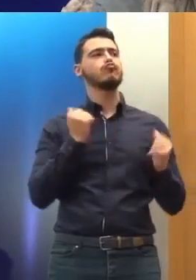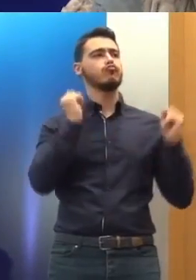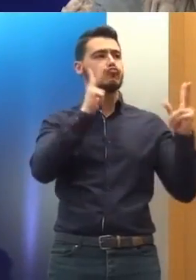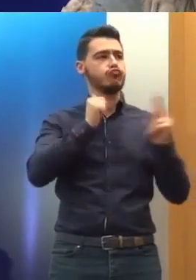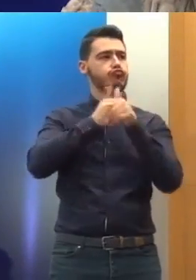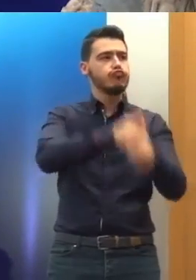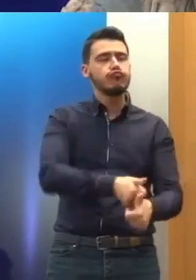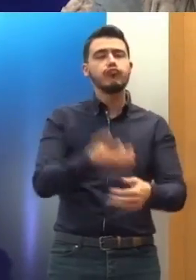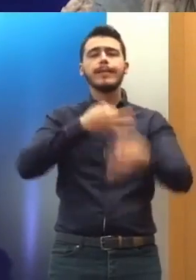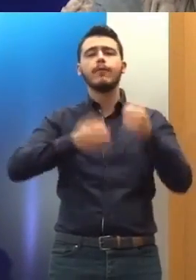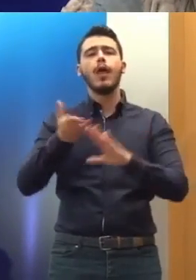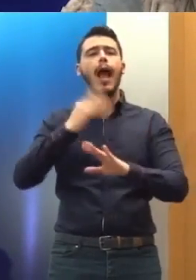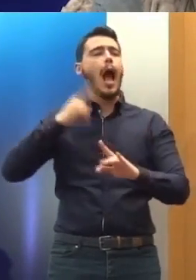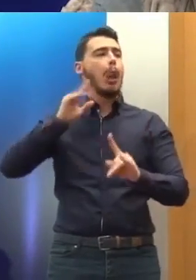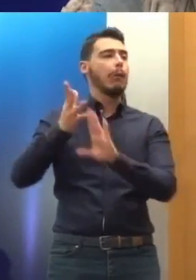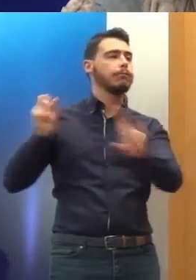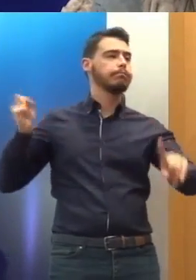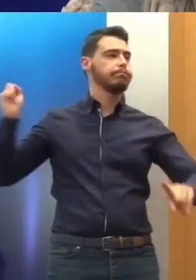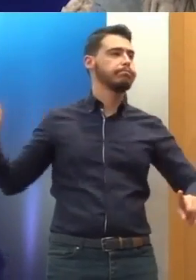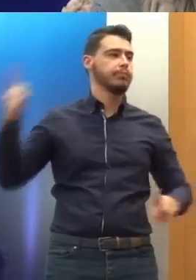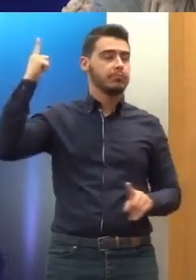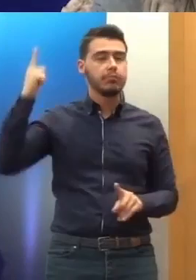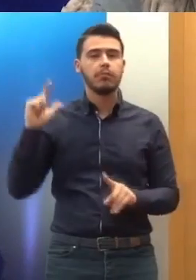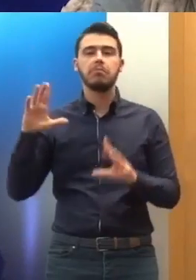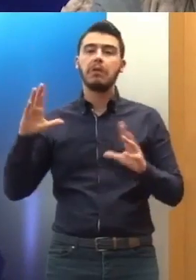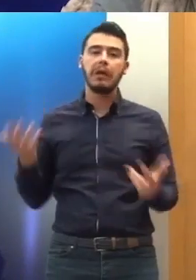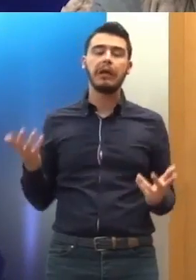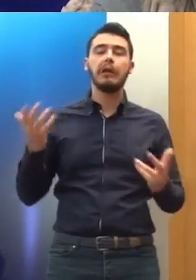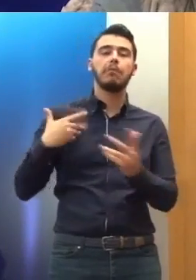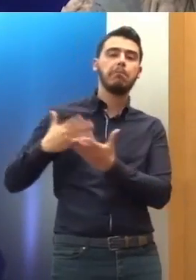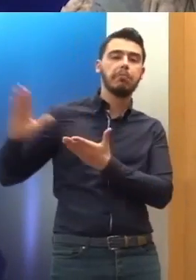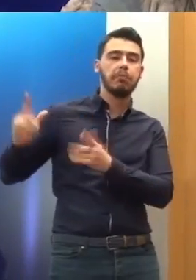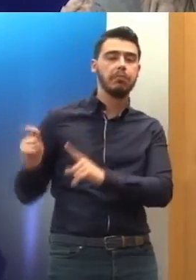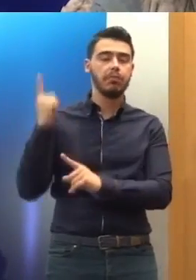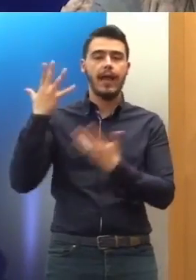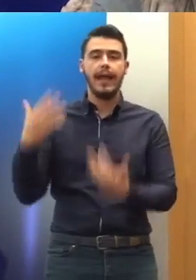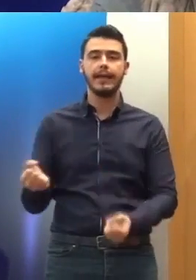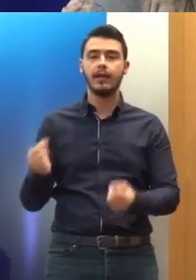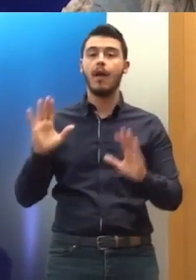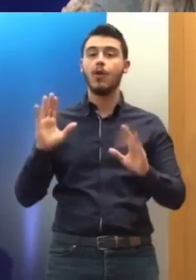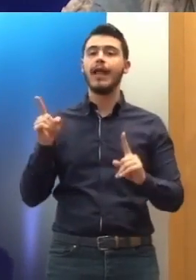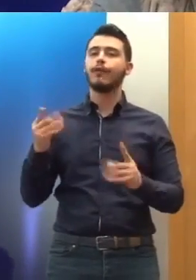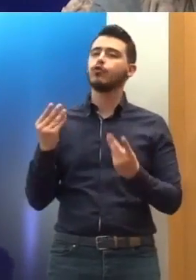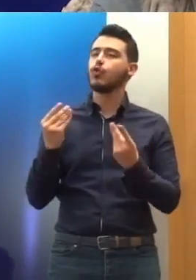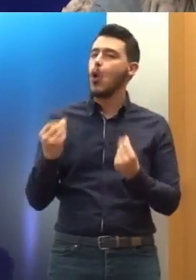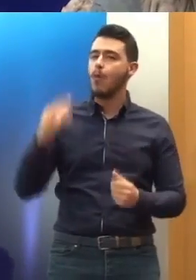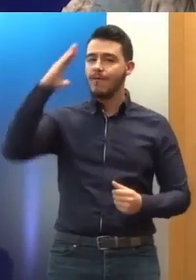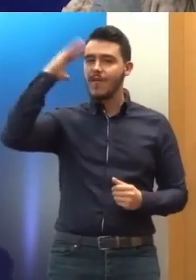ή δεν θα ακολουθήσω σχεδόν καμία από αυτές που κάνει. Είναι μία έτσι αφελής